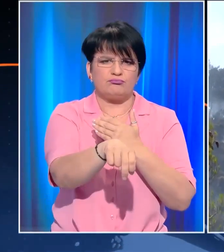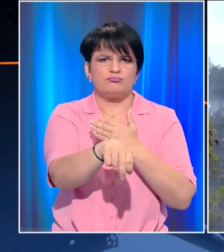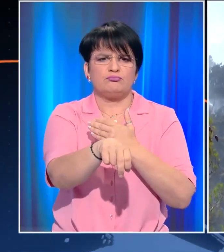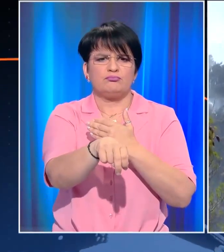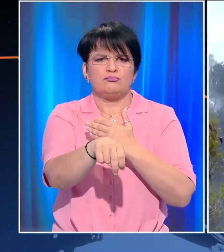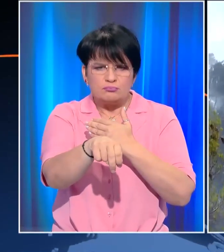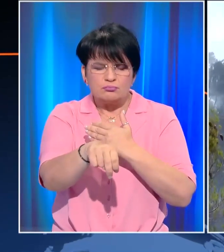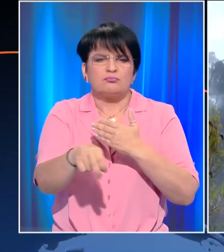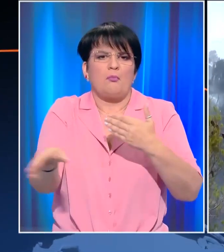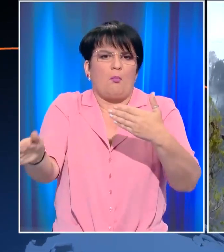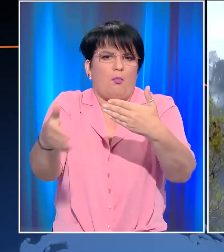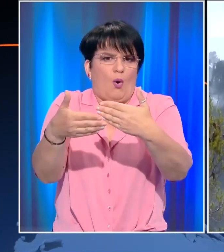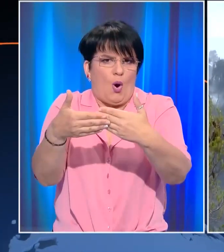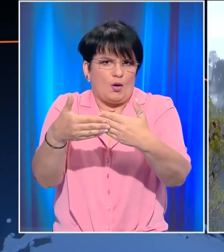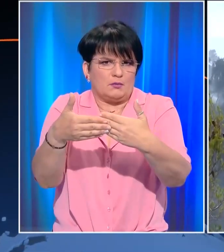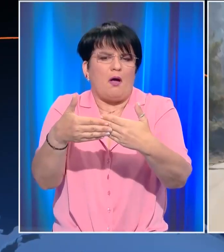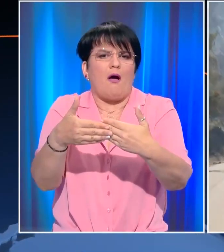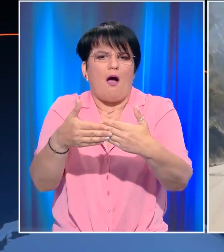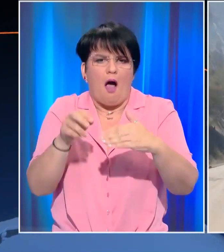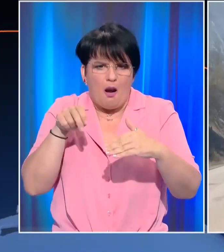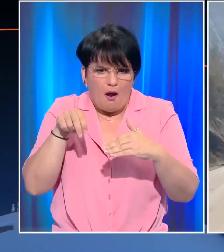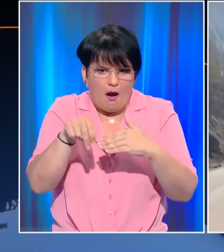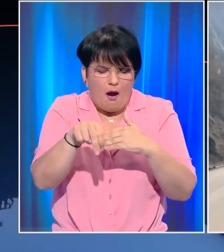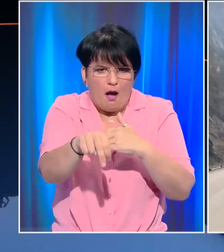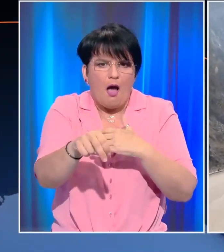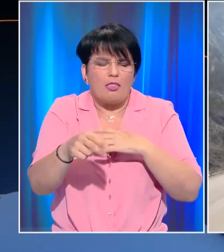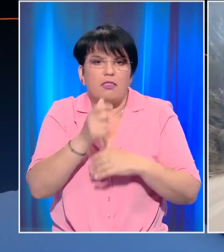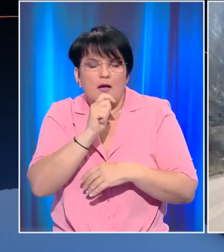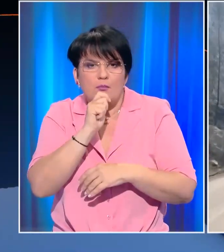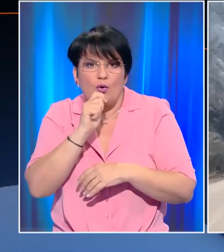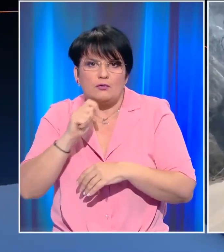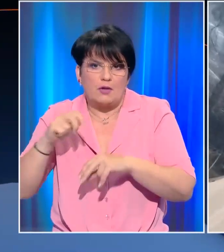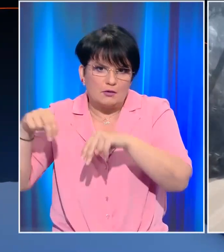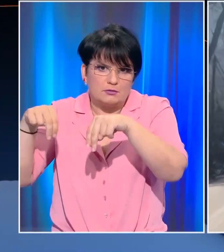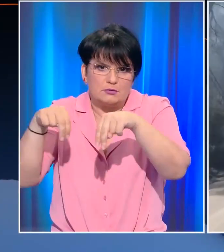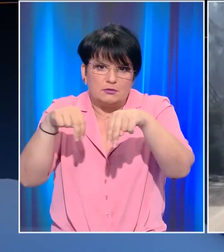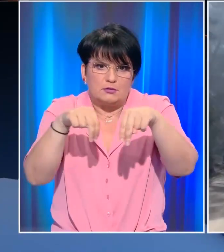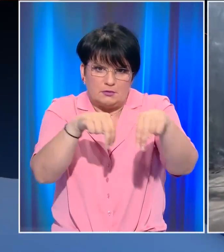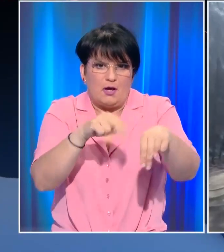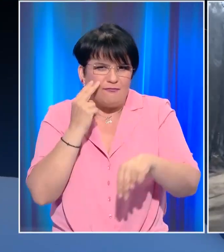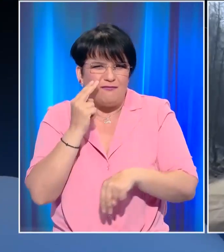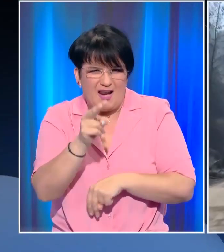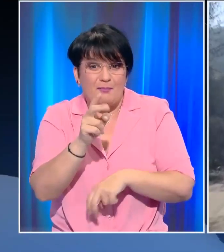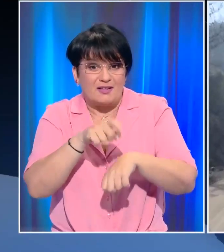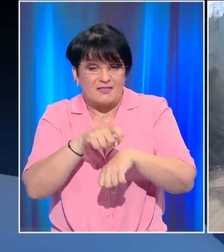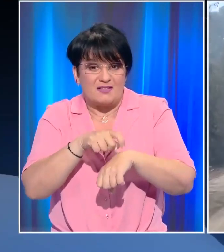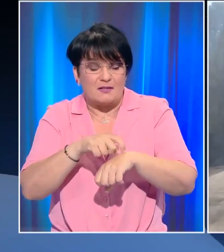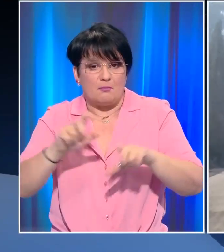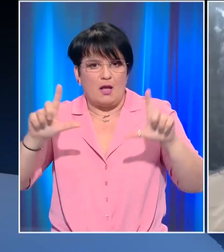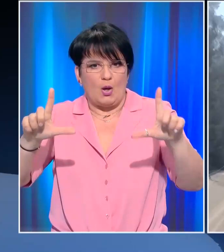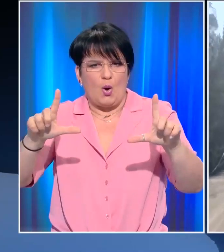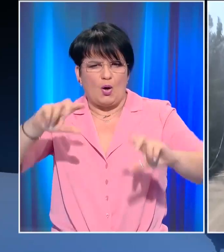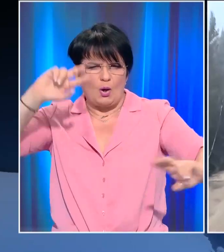δεν έκλεισε την εξώπορτα του σπιτιού του αλλά πλησιάζοντας για να κάνουμε ρεπορτάζ είδαμε βλέπετε αυτή τη στιγμή στην εικόνα